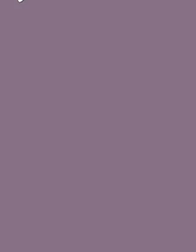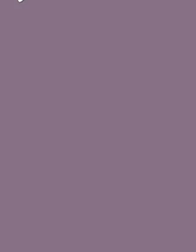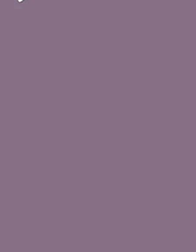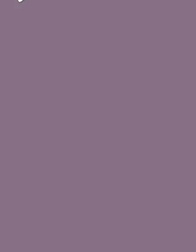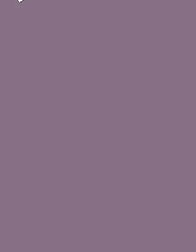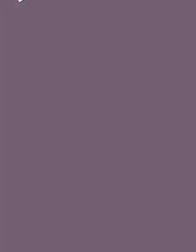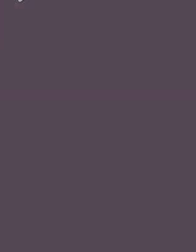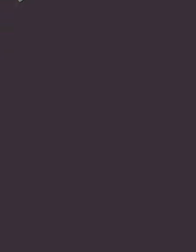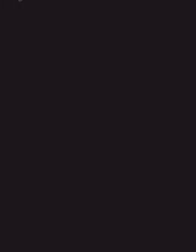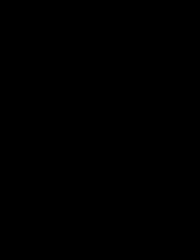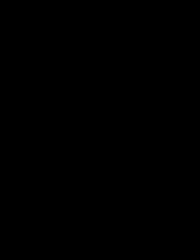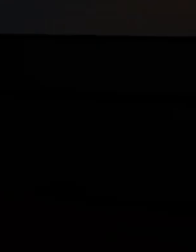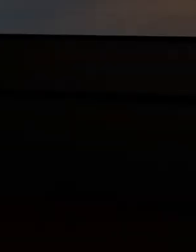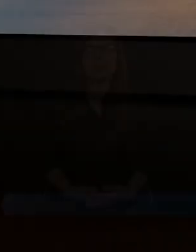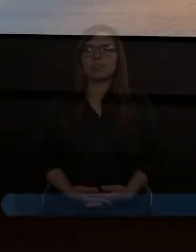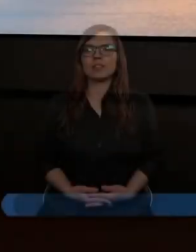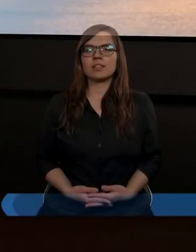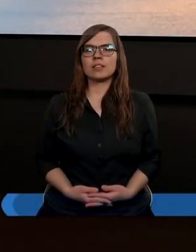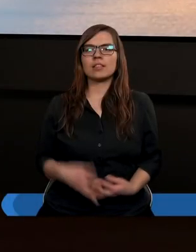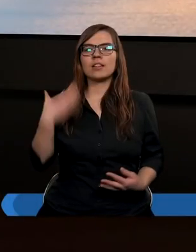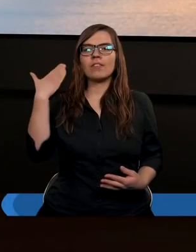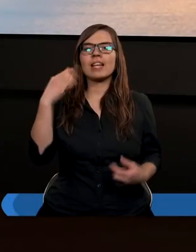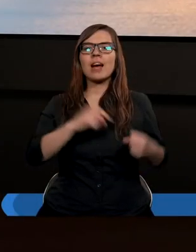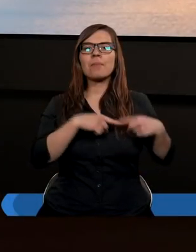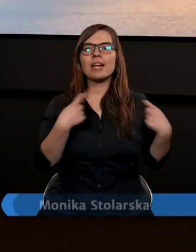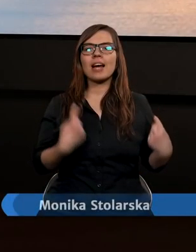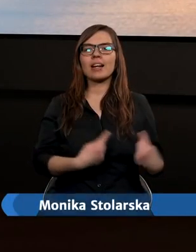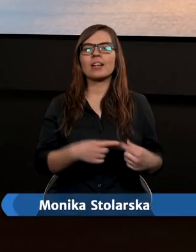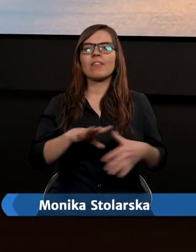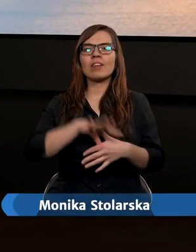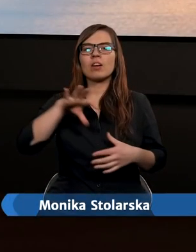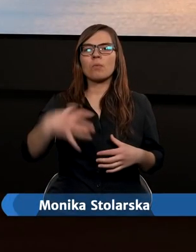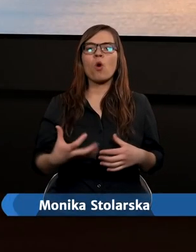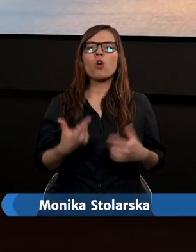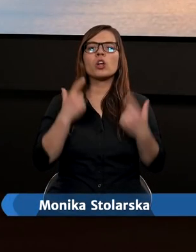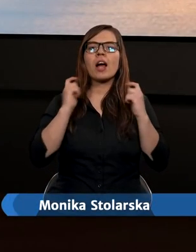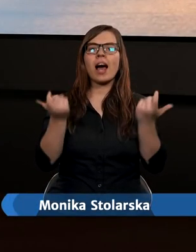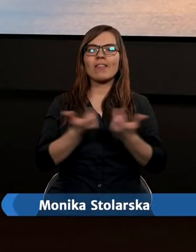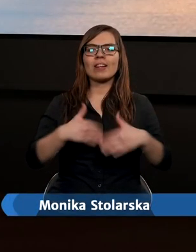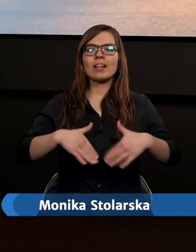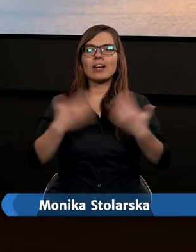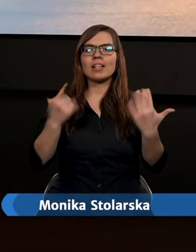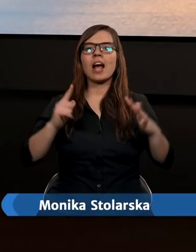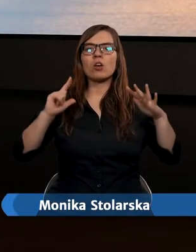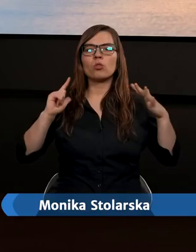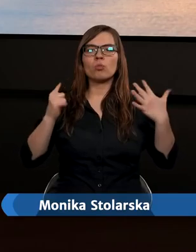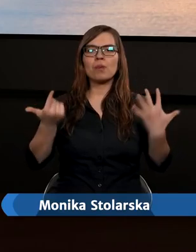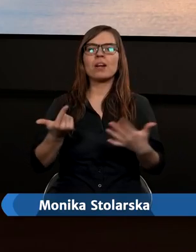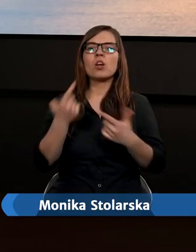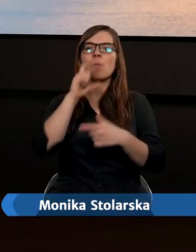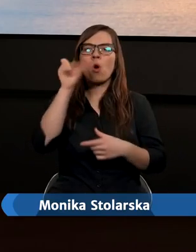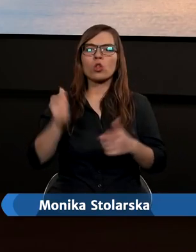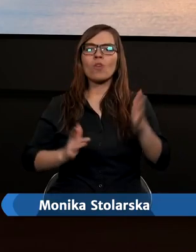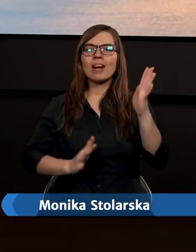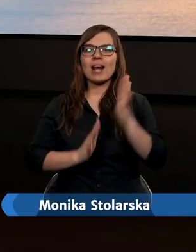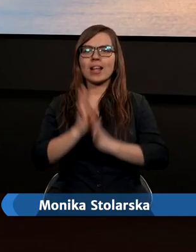Dziękujemy. Witam serdecznie w zborze Kościoła Adwentystów Dnia Siódmego w Podkowie